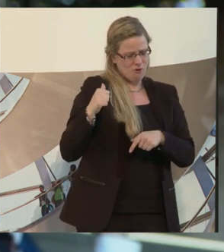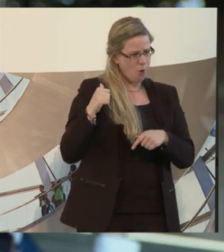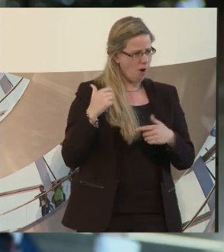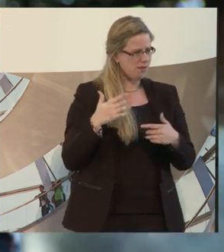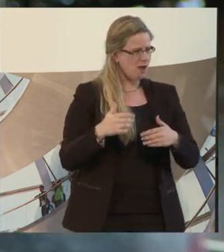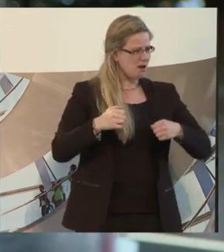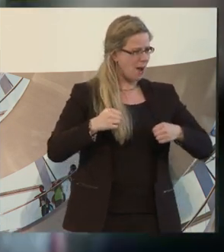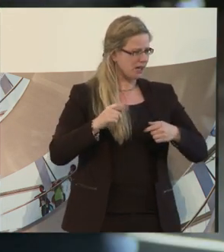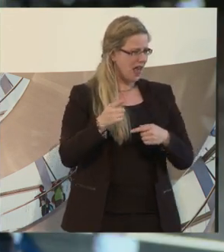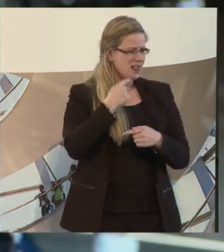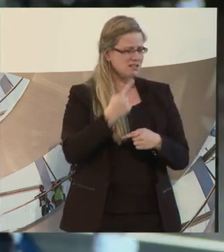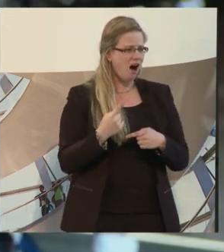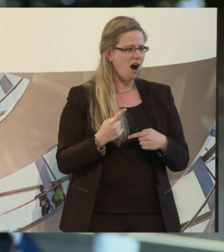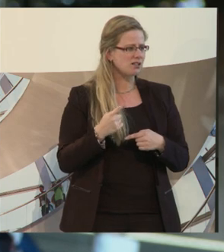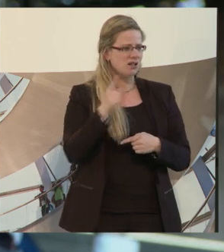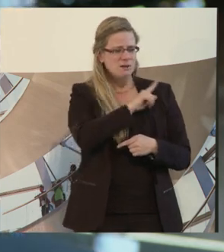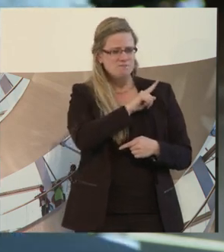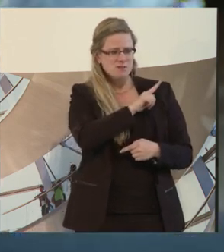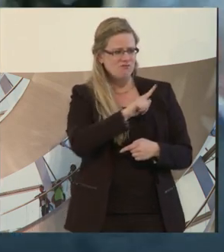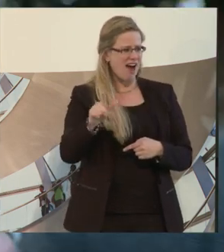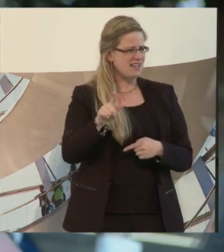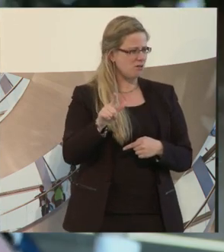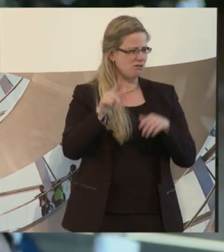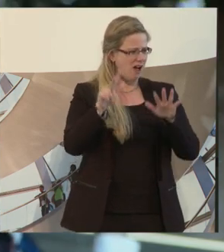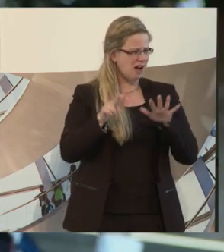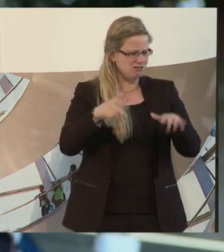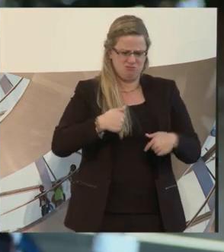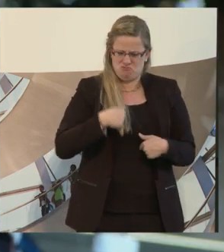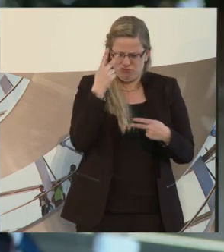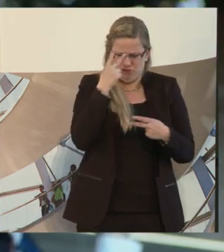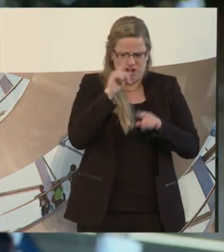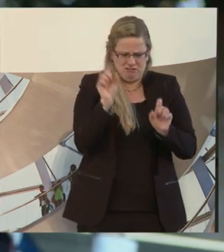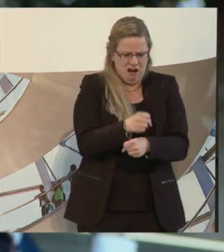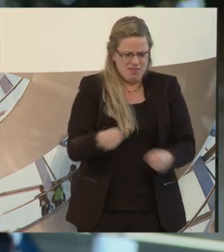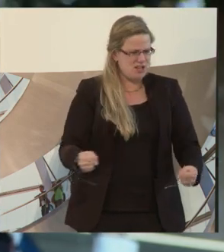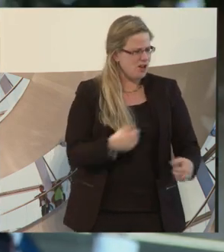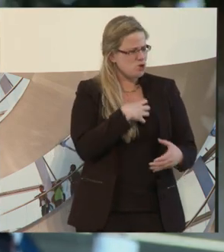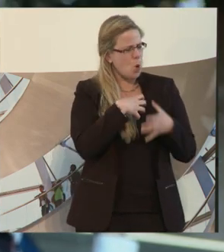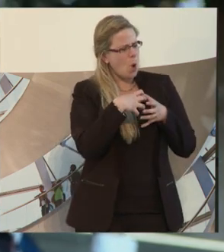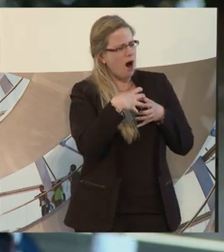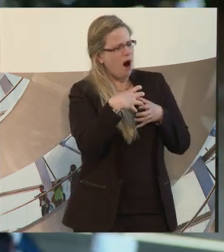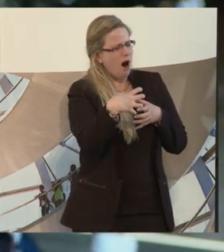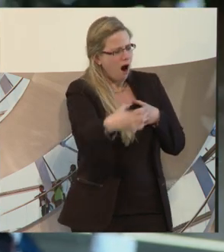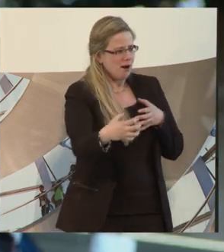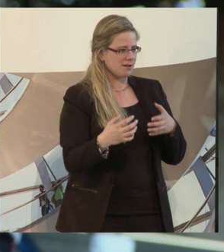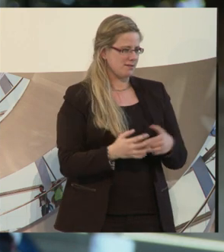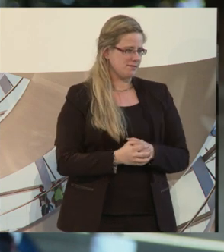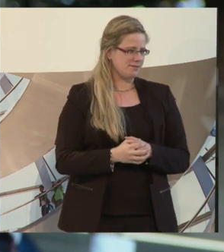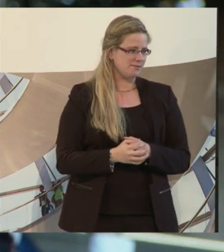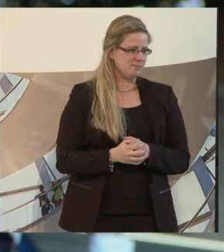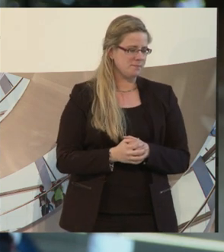Fernsehen gesagt, sollen wir warten? Also, das kann ich nicht verstehen. Ja, und ich finde, wir sollten hier